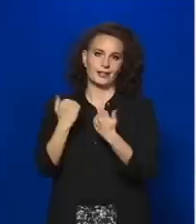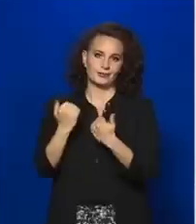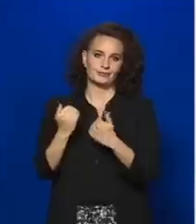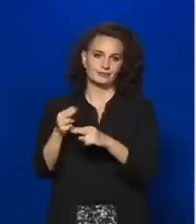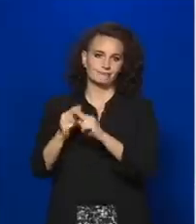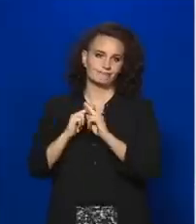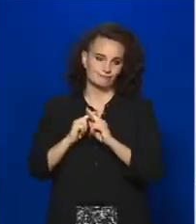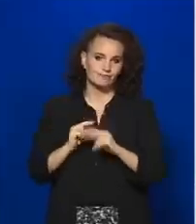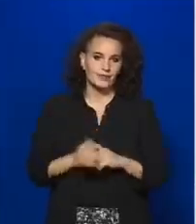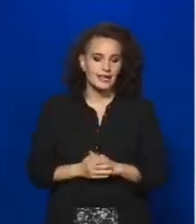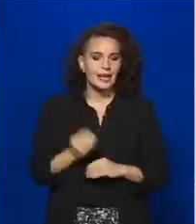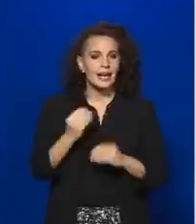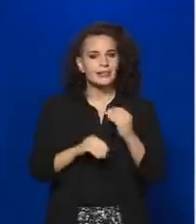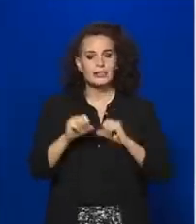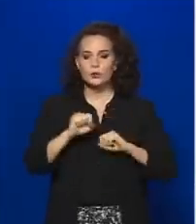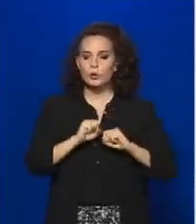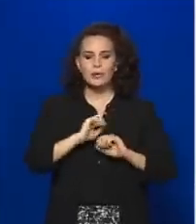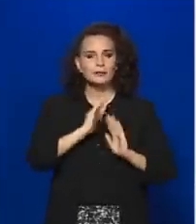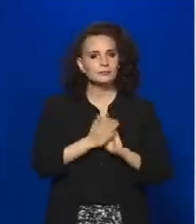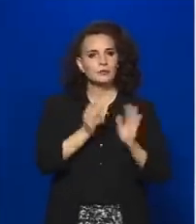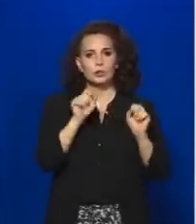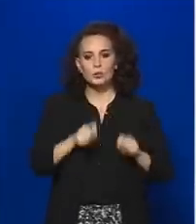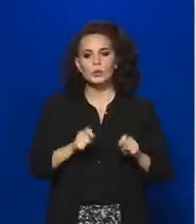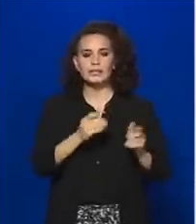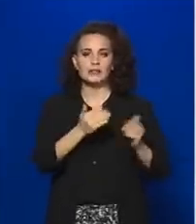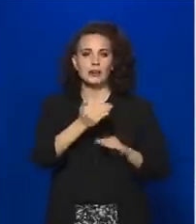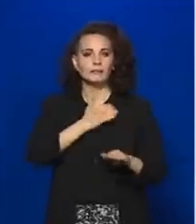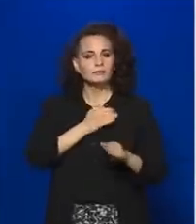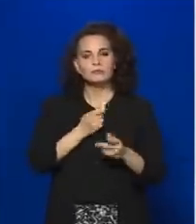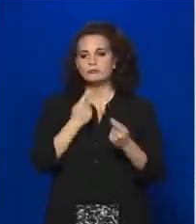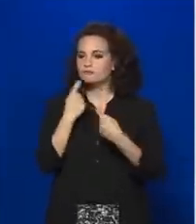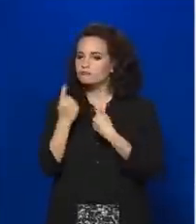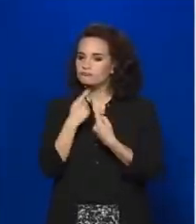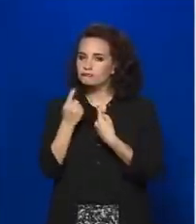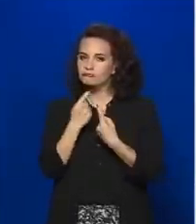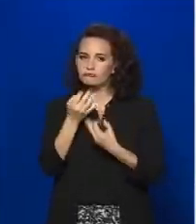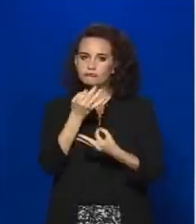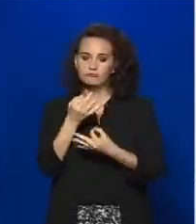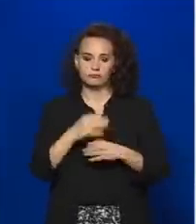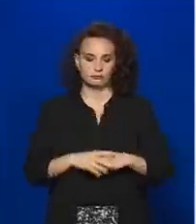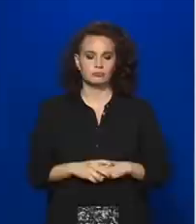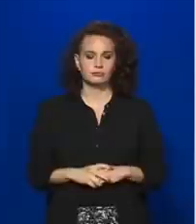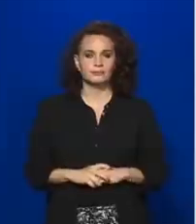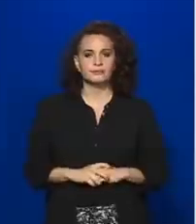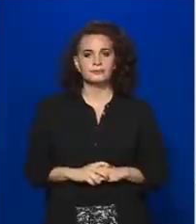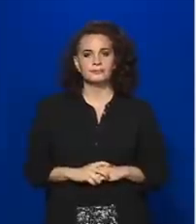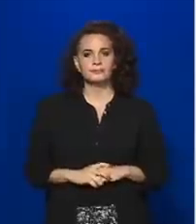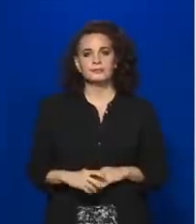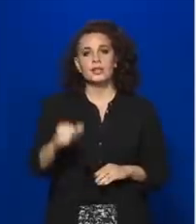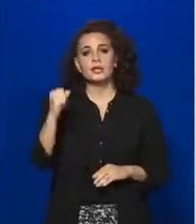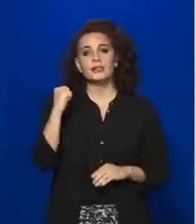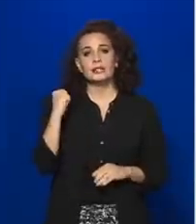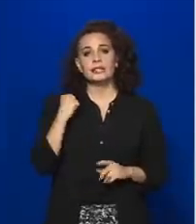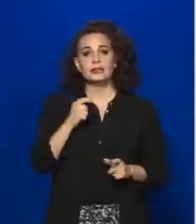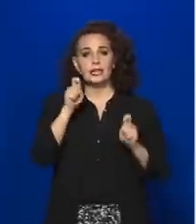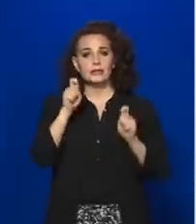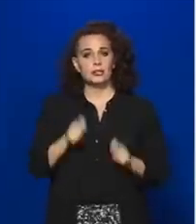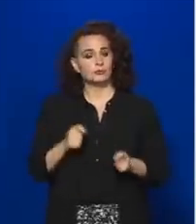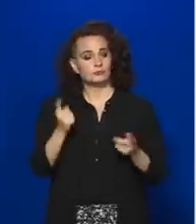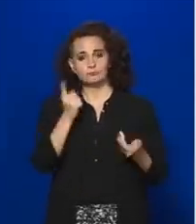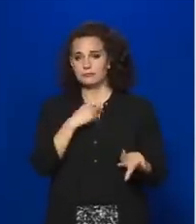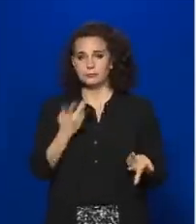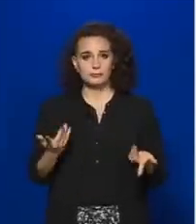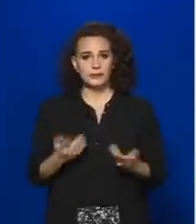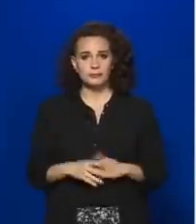ezért minden döntést megelőzően széles körű konzultációkat folytat. Tegnap arról tudtunk dönteni, hogy